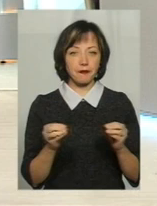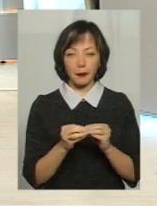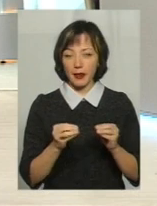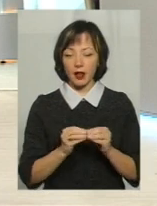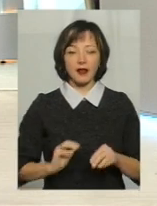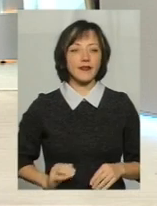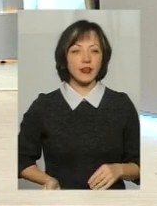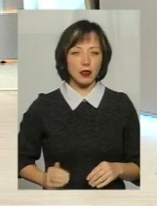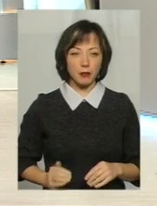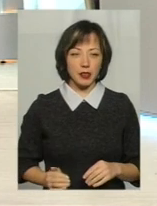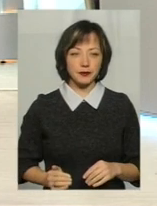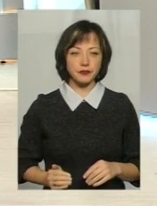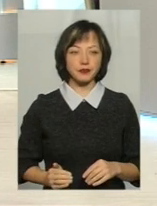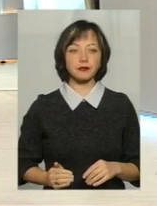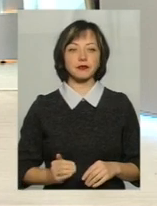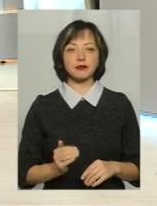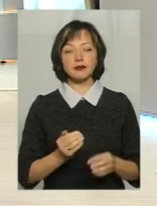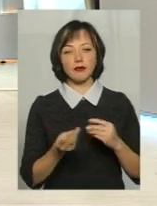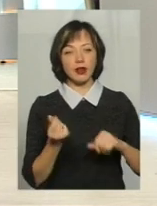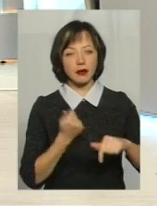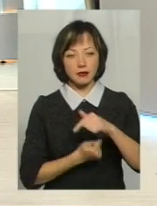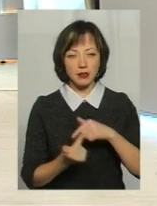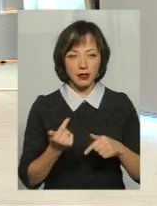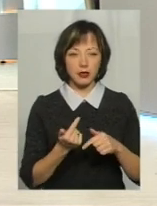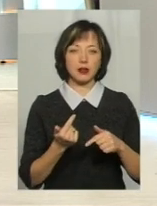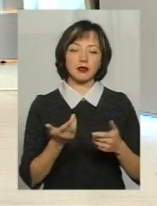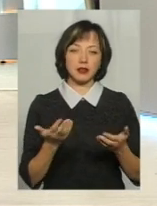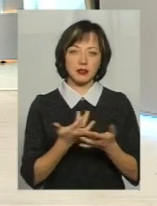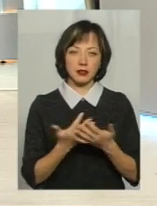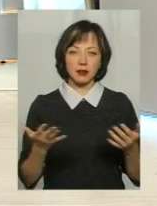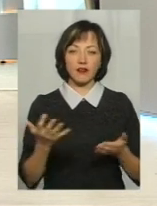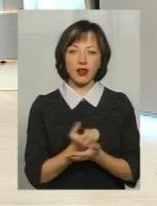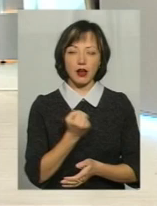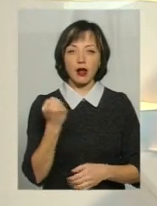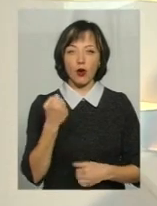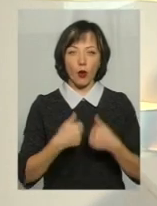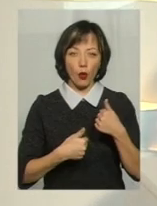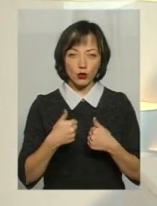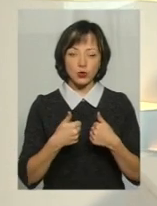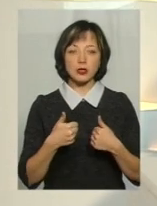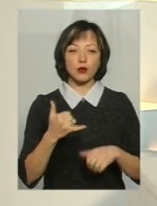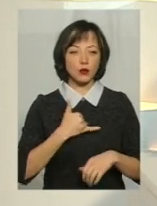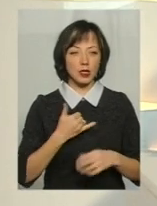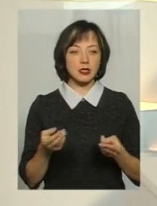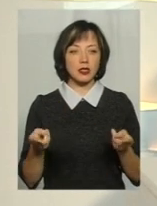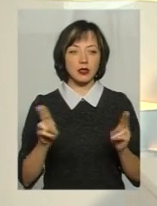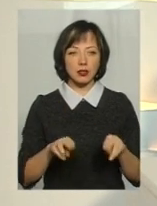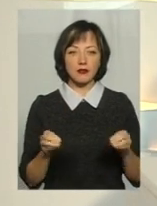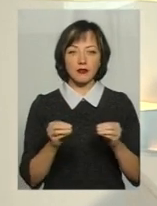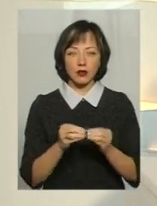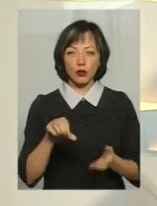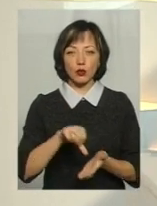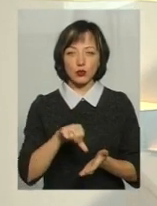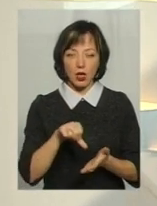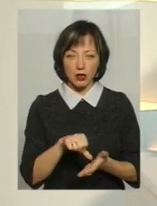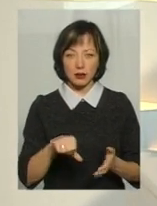фірми, приватні підприємці, товариство з омеженої відповідальності виграли конкурси. Тобто в нас залишаються ті самі учасники